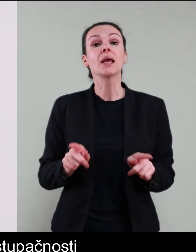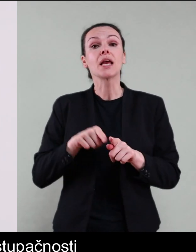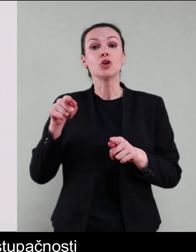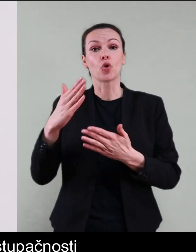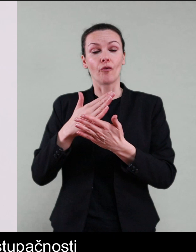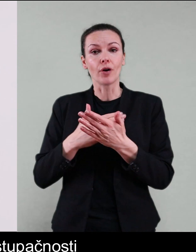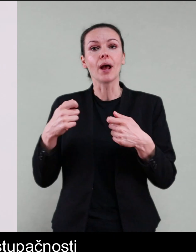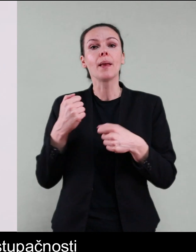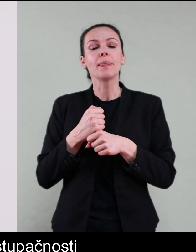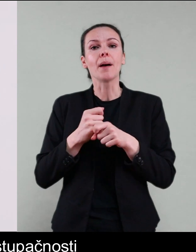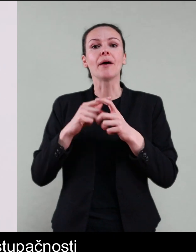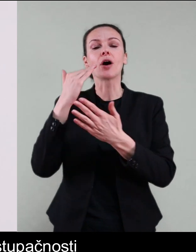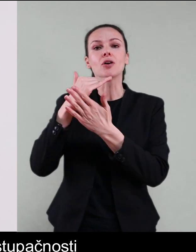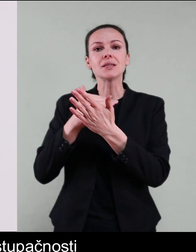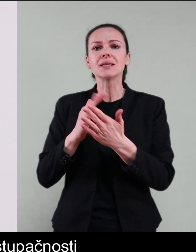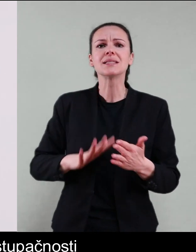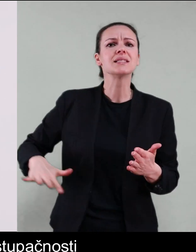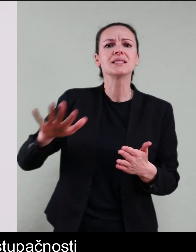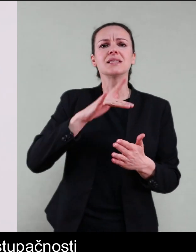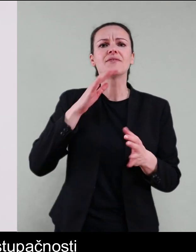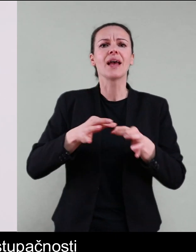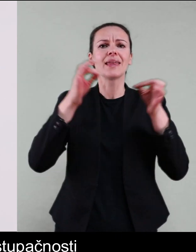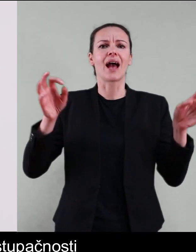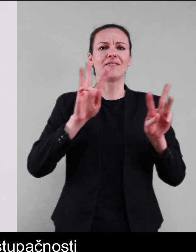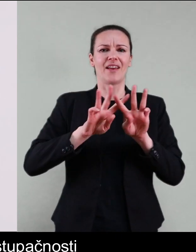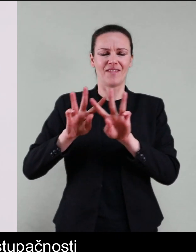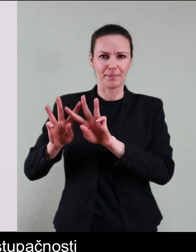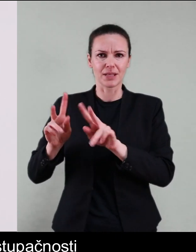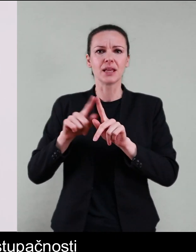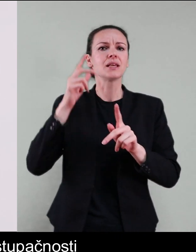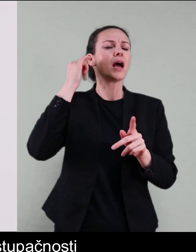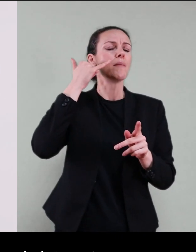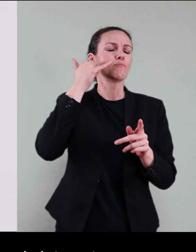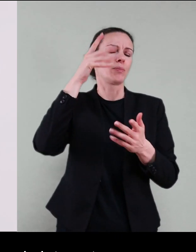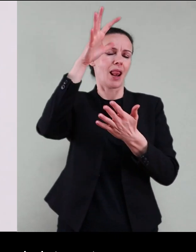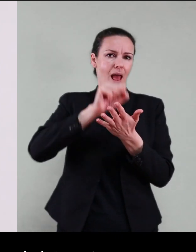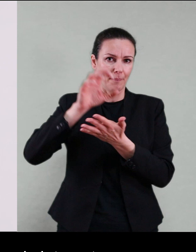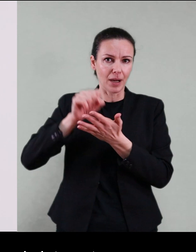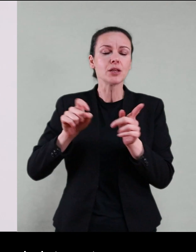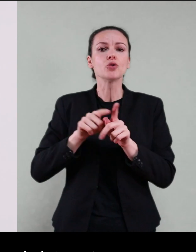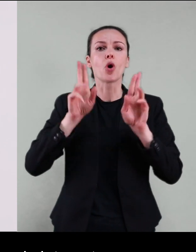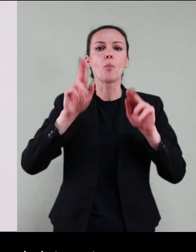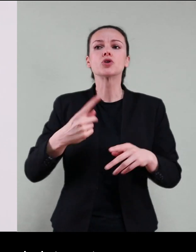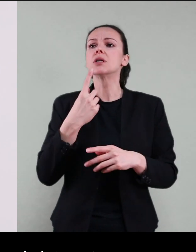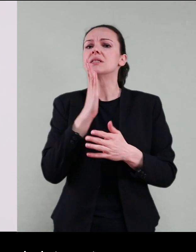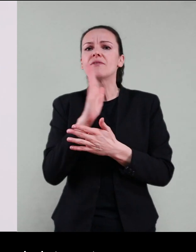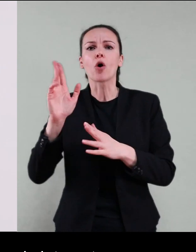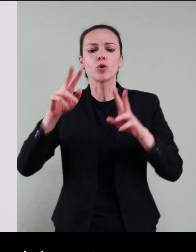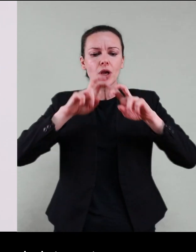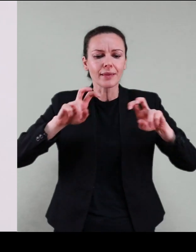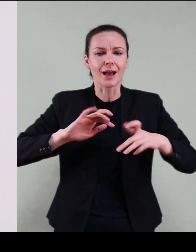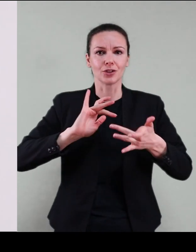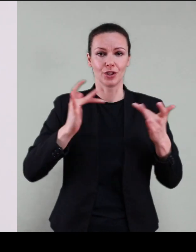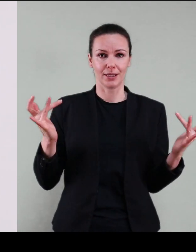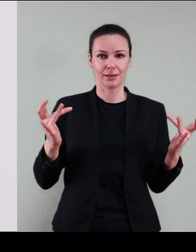Također, ovaj zakon uvodi standard pristupačnosti za sve javne web stranice i mobilne aplikacije, te svima omogućuje jednako iskustvo pretraživanja